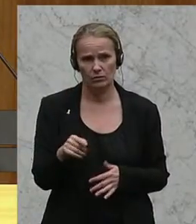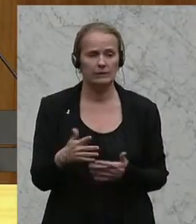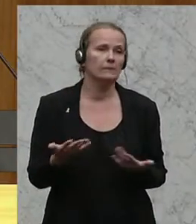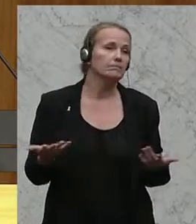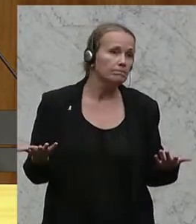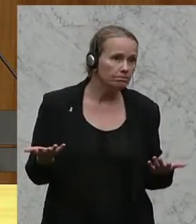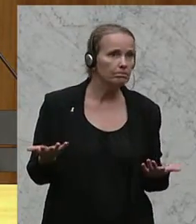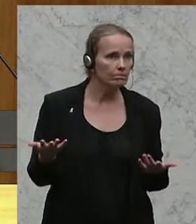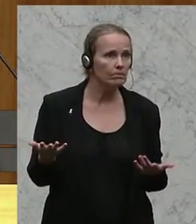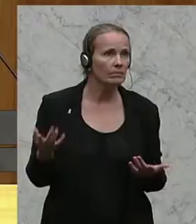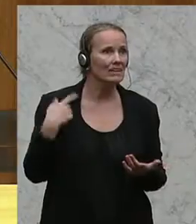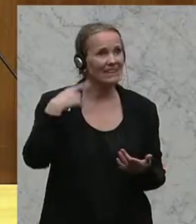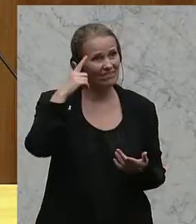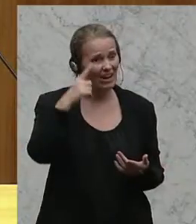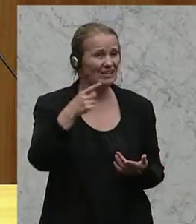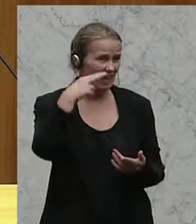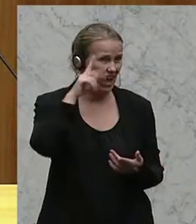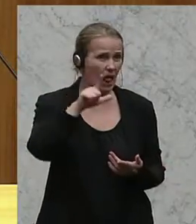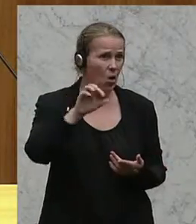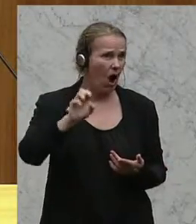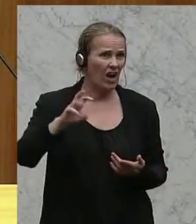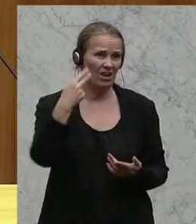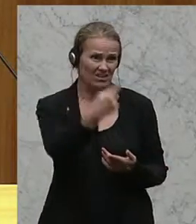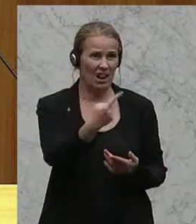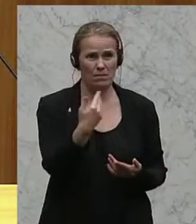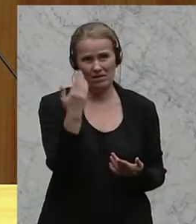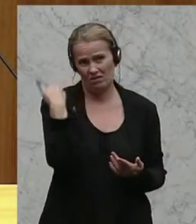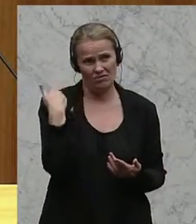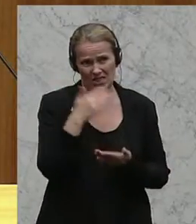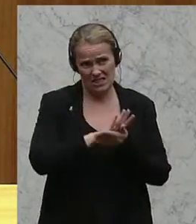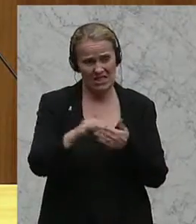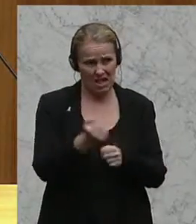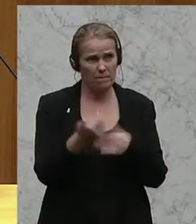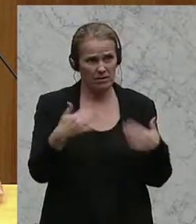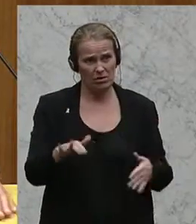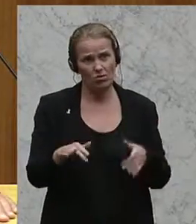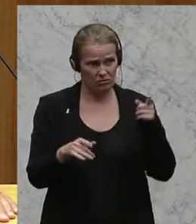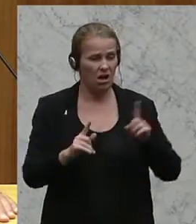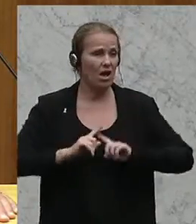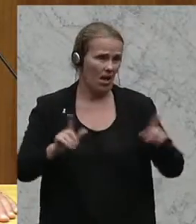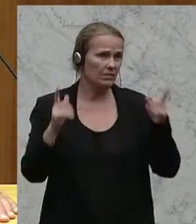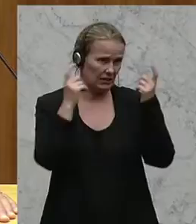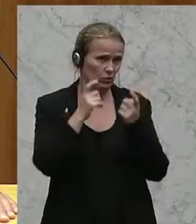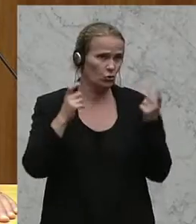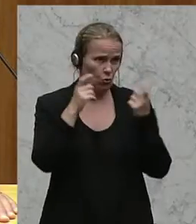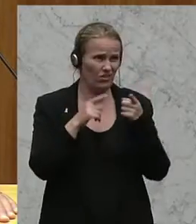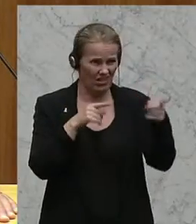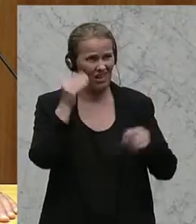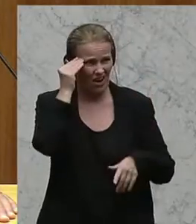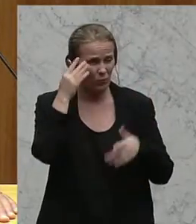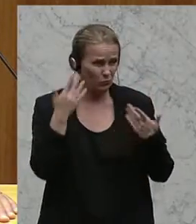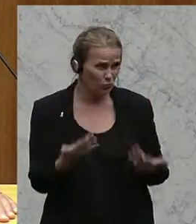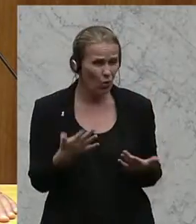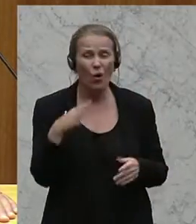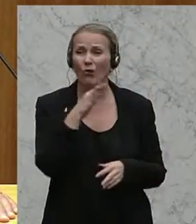meine und weiß wahrscheinlich, der Herr Lowacker war noch nie arbeitslos, aber da treiben ihn andere Sorgen, als wie er da glaubt. Weil